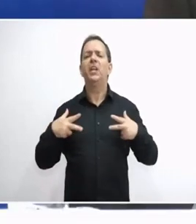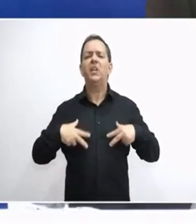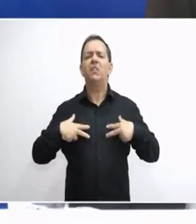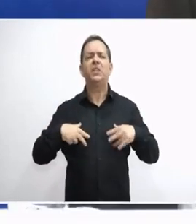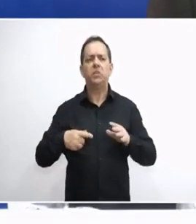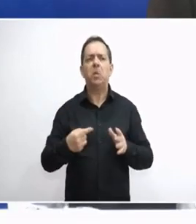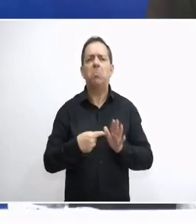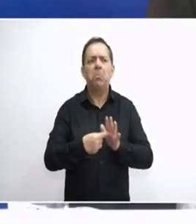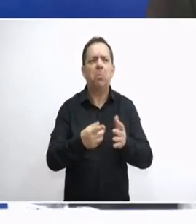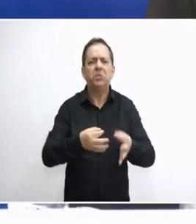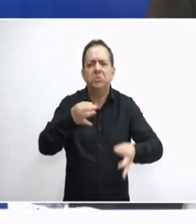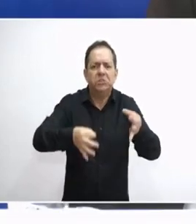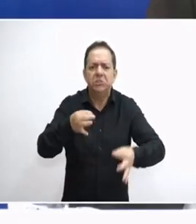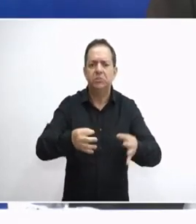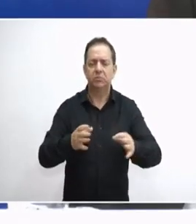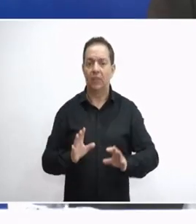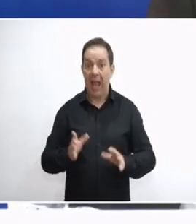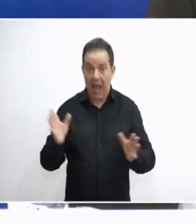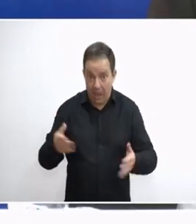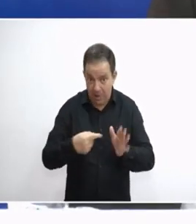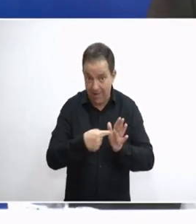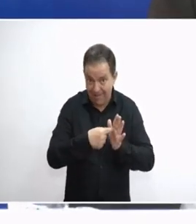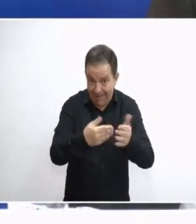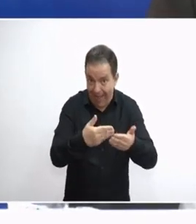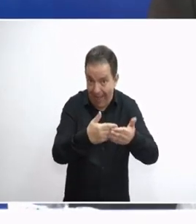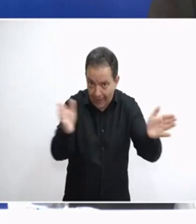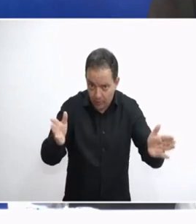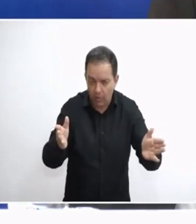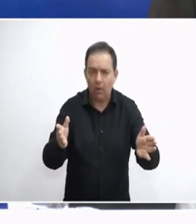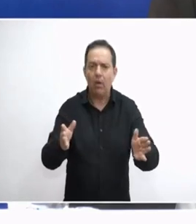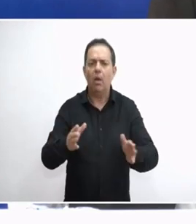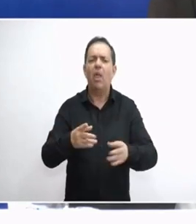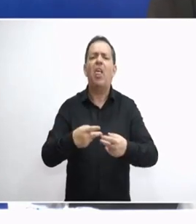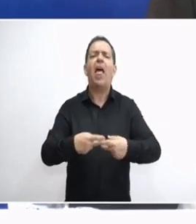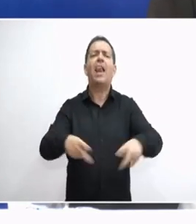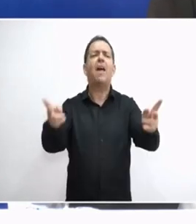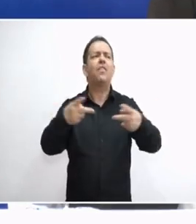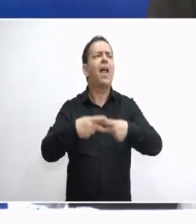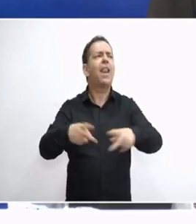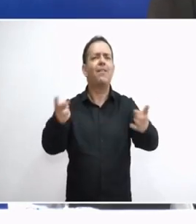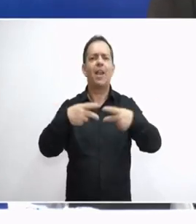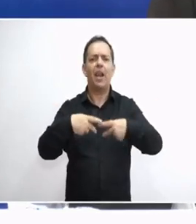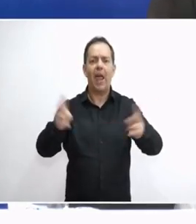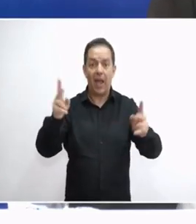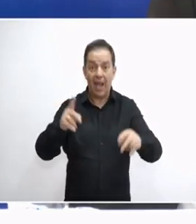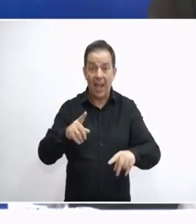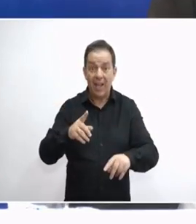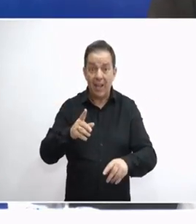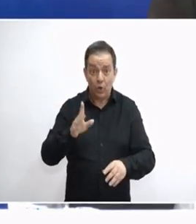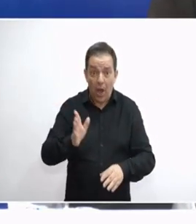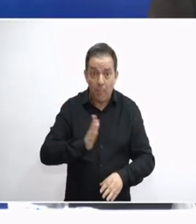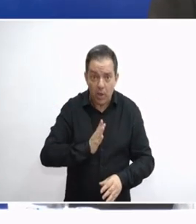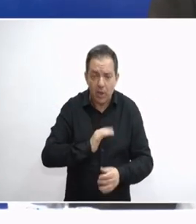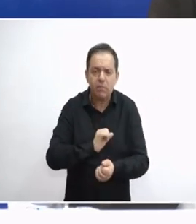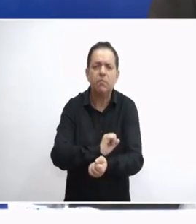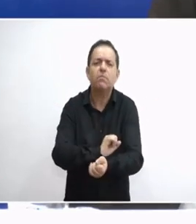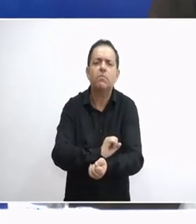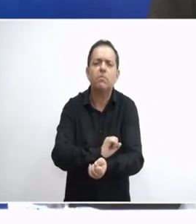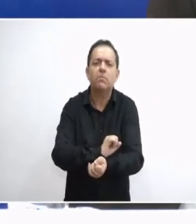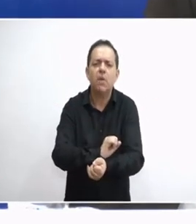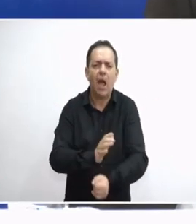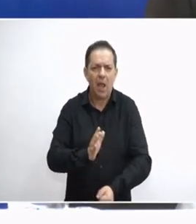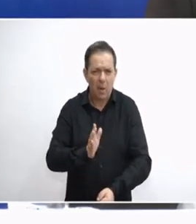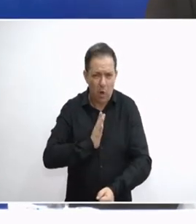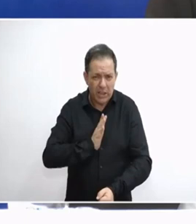Αν αυτό προβληθεί ελευθερωθούν τα πάντα έτσι οι πολίτες δεν θα είναι εχμάλωτοι. Σήμερα δεν έχουμε πολίτη. Έχουμε παδού. Έχουμε υπάκους